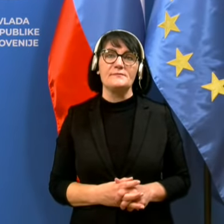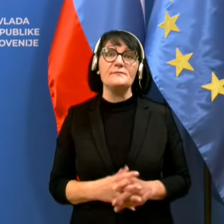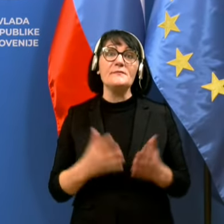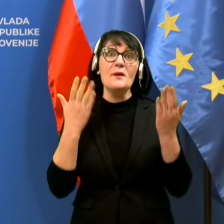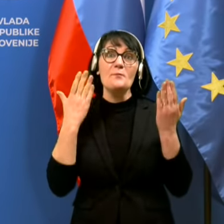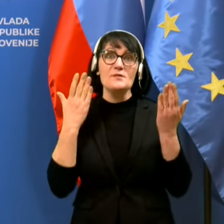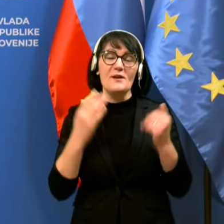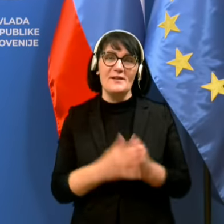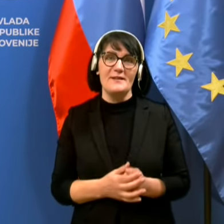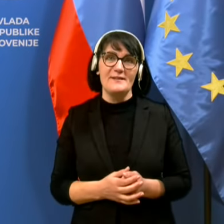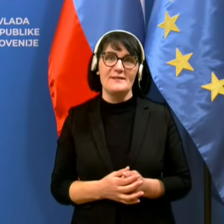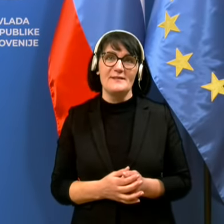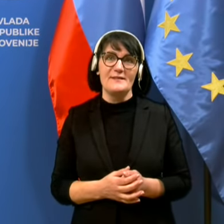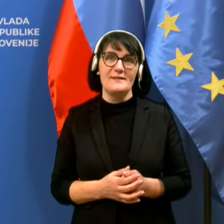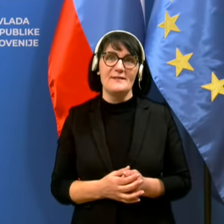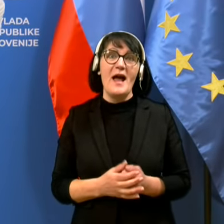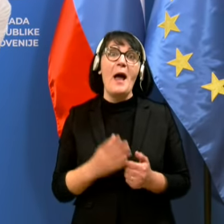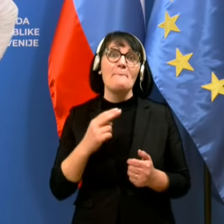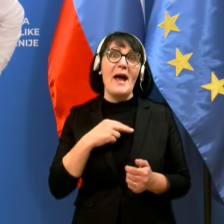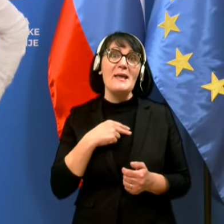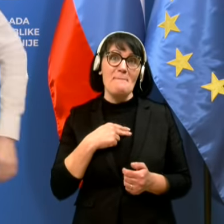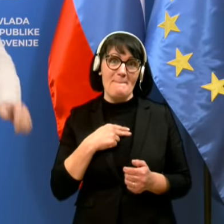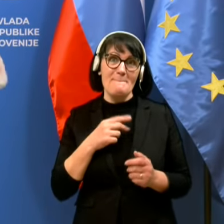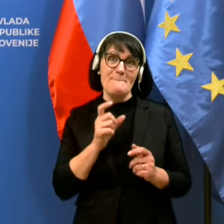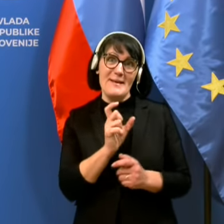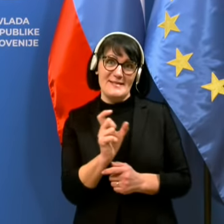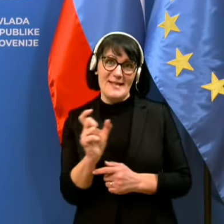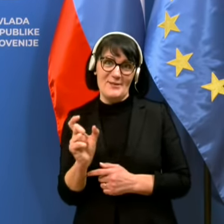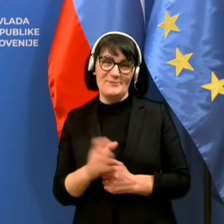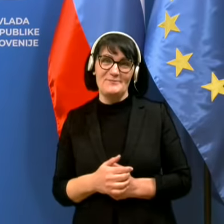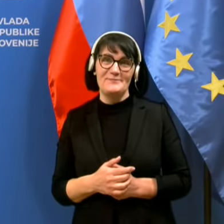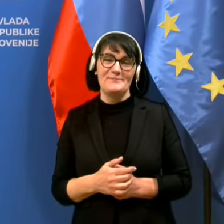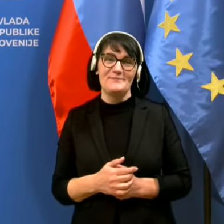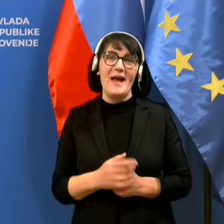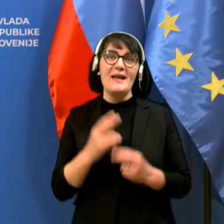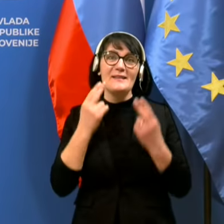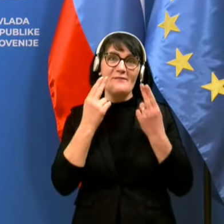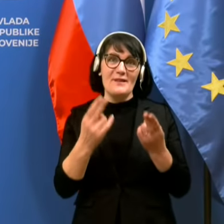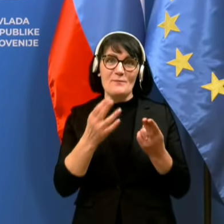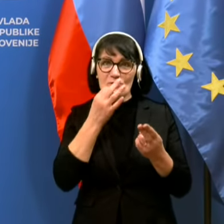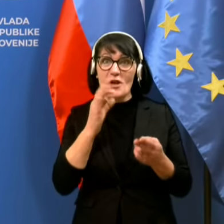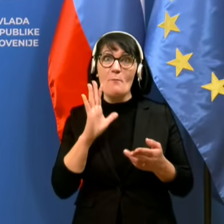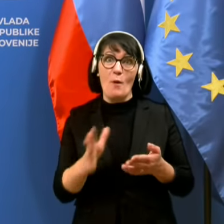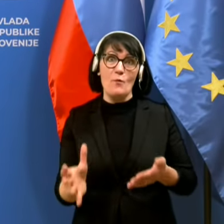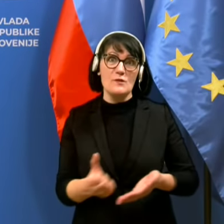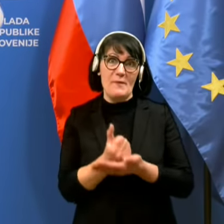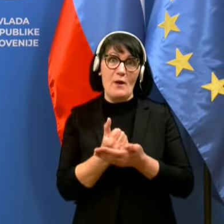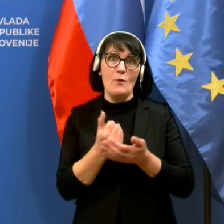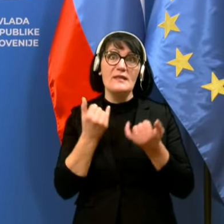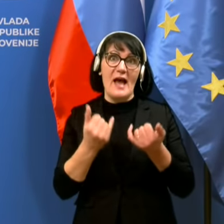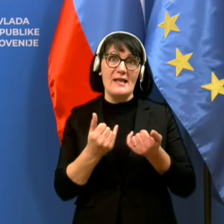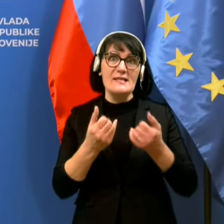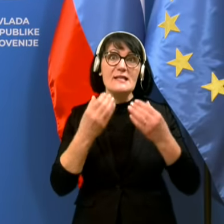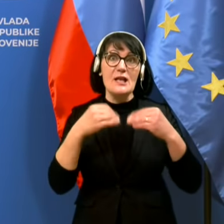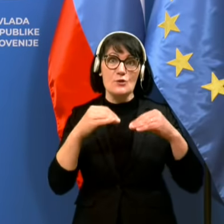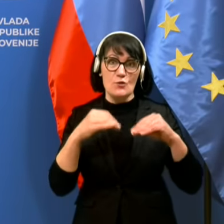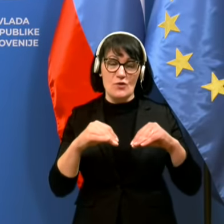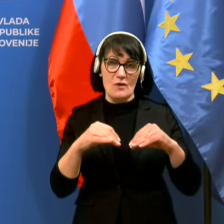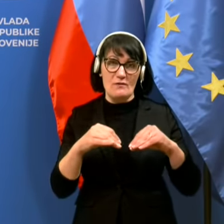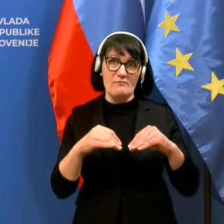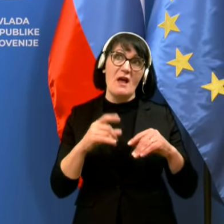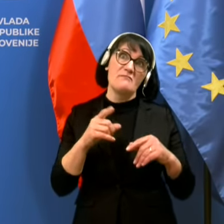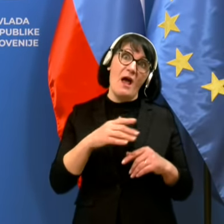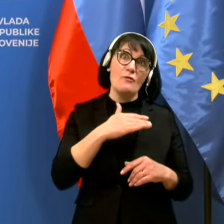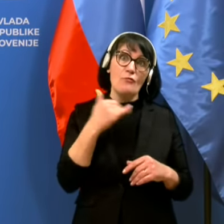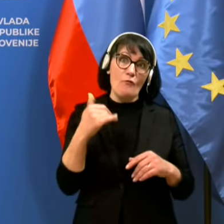Pozdravljeni. Evo, pa imam besedo. Da vidimo, če uspem danes razložiti na dovolj, dajmo